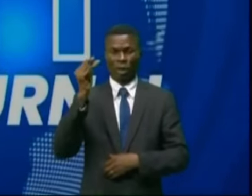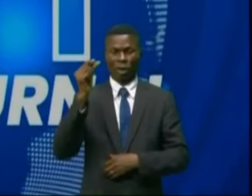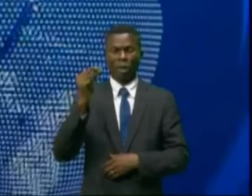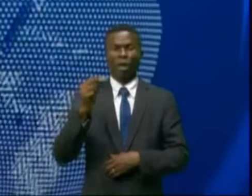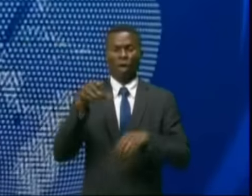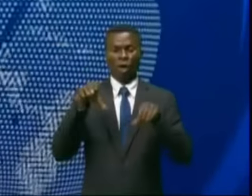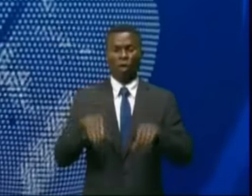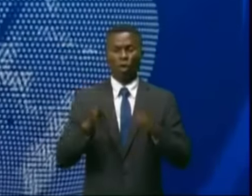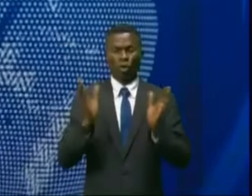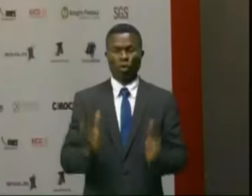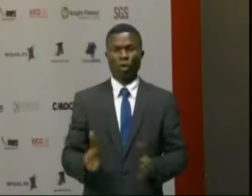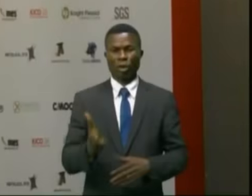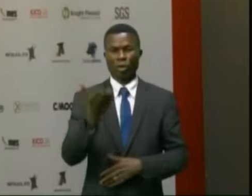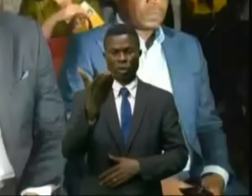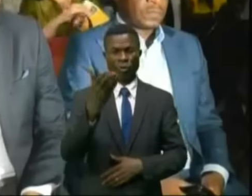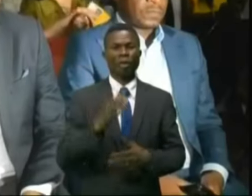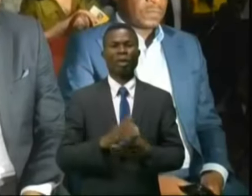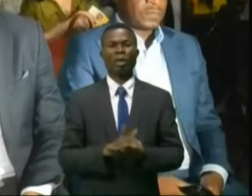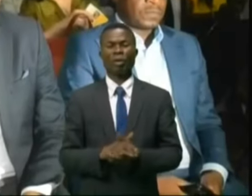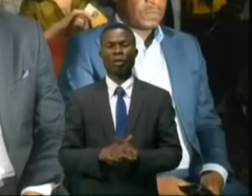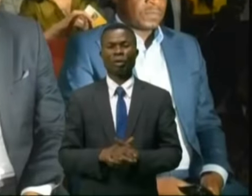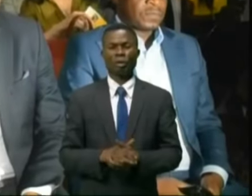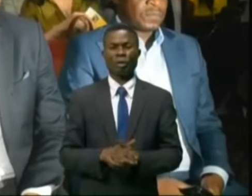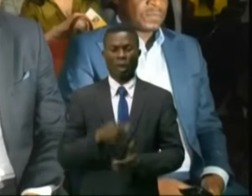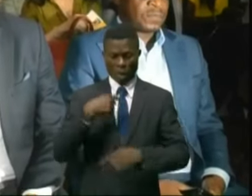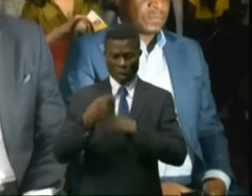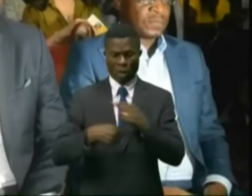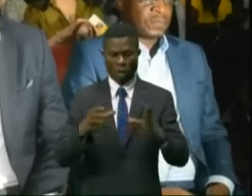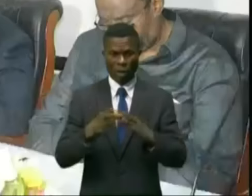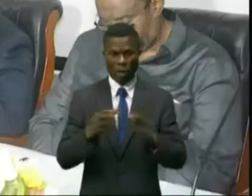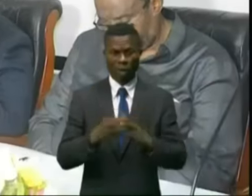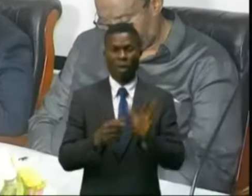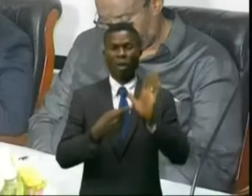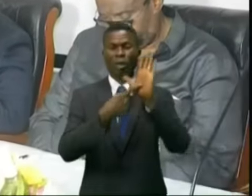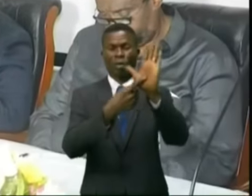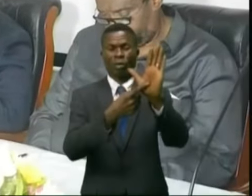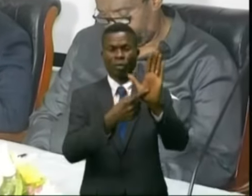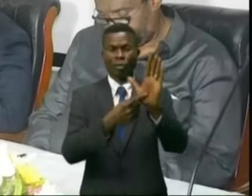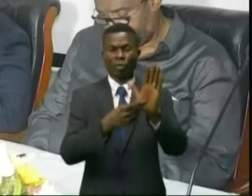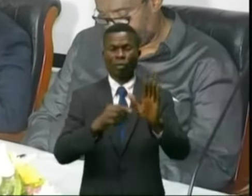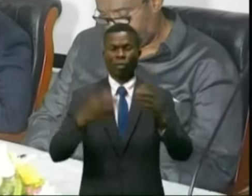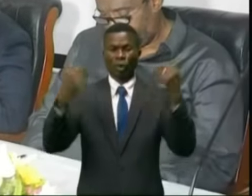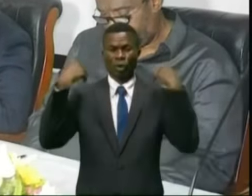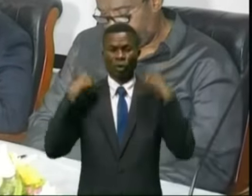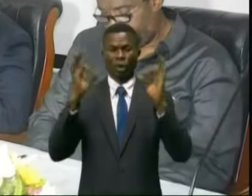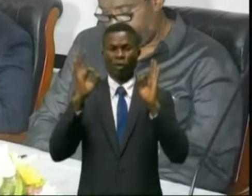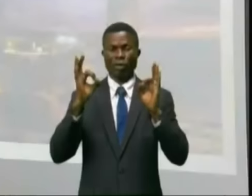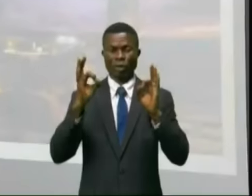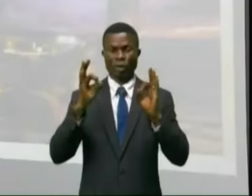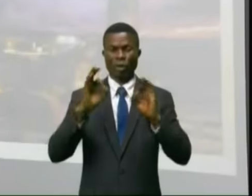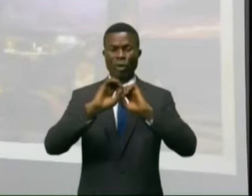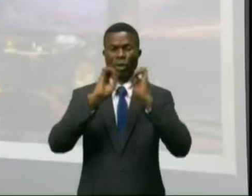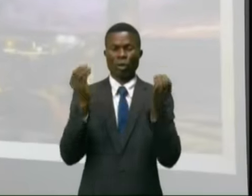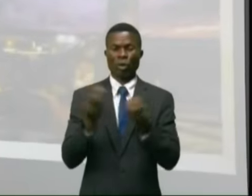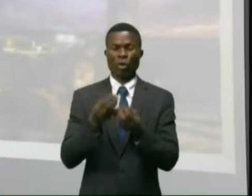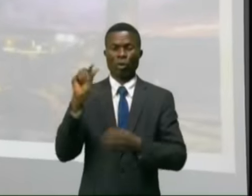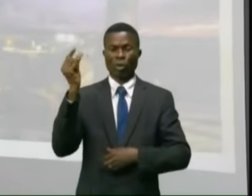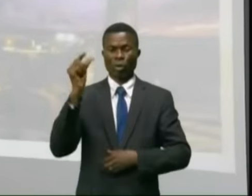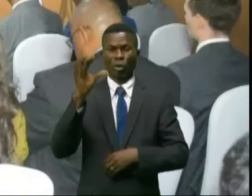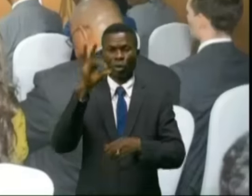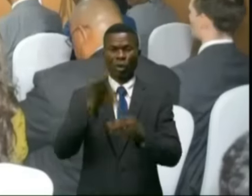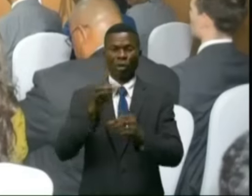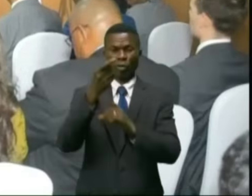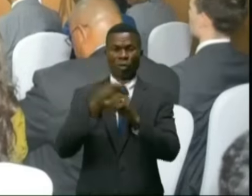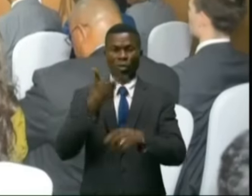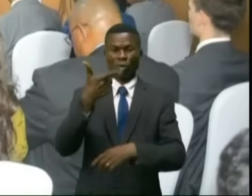congolais. Tout a commencé par la présentation de la nouvelle équipe dirigeante de la Chambre des mines élue en